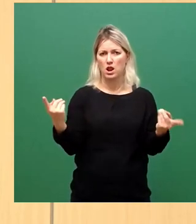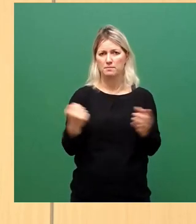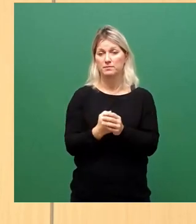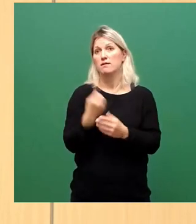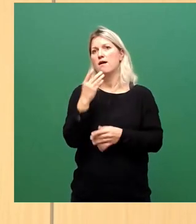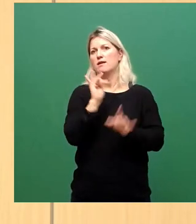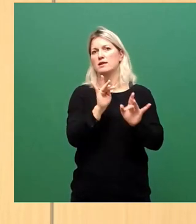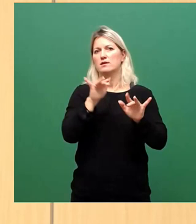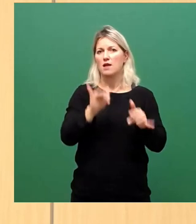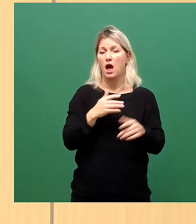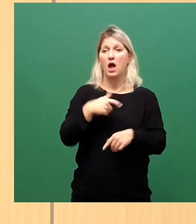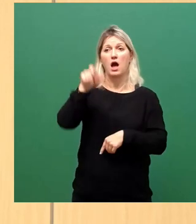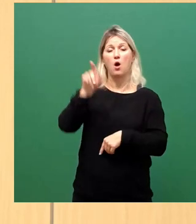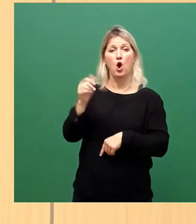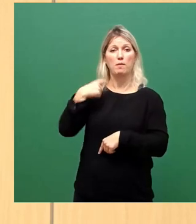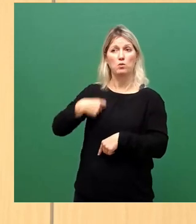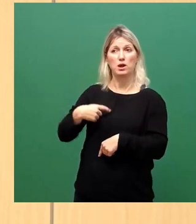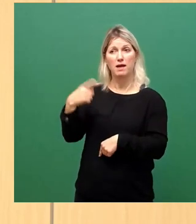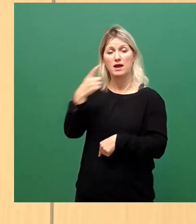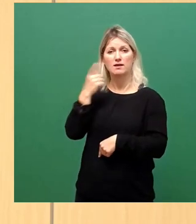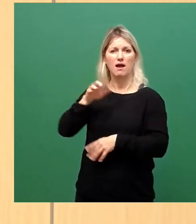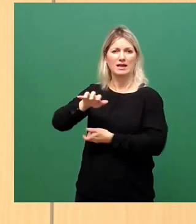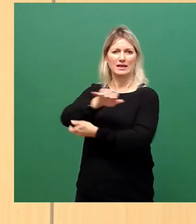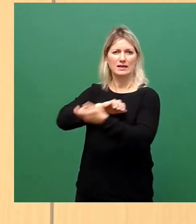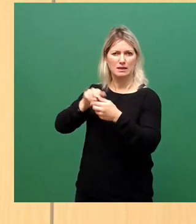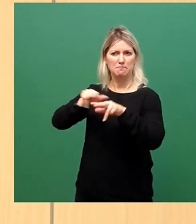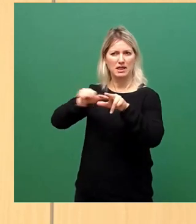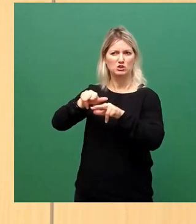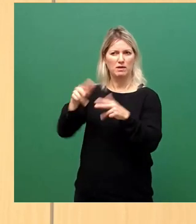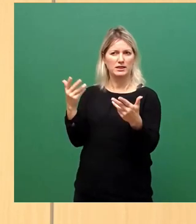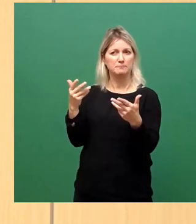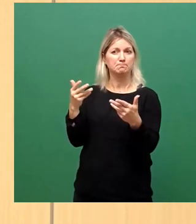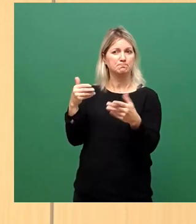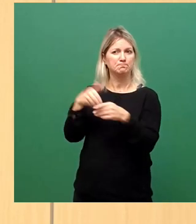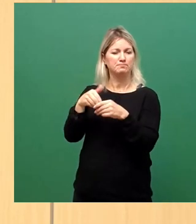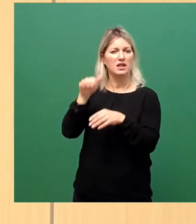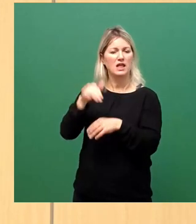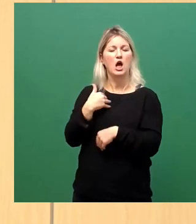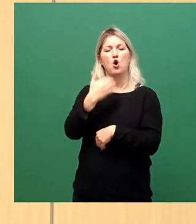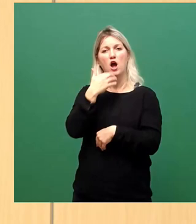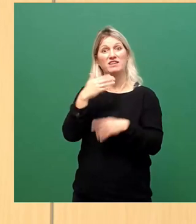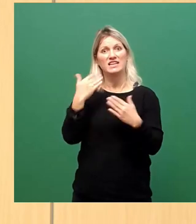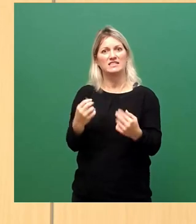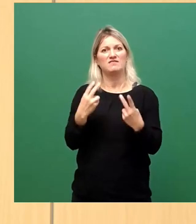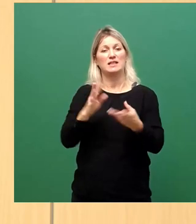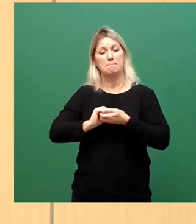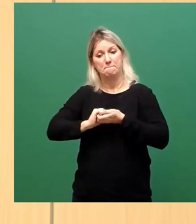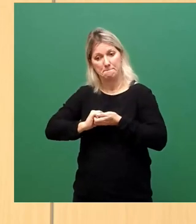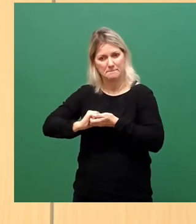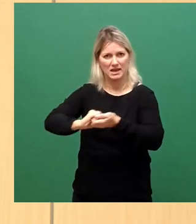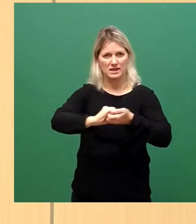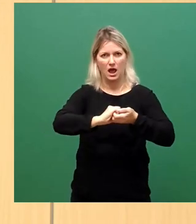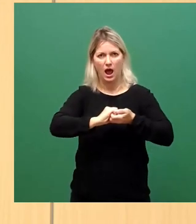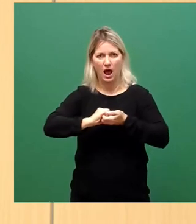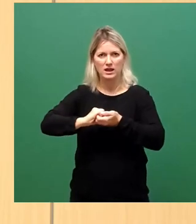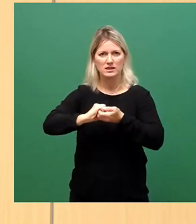Oberbürgermeisters, die auch darin enthalten ist, ich hoffe, wir verstehen das alle miteinander jetzt als Signal, es gemeinsam